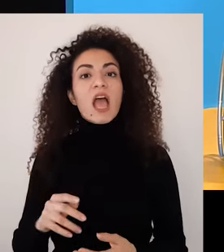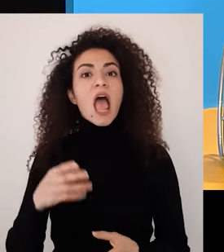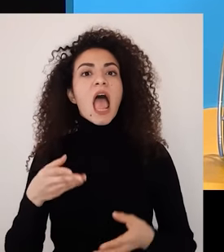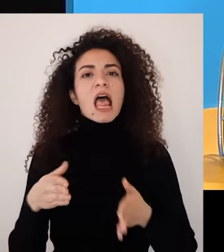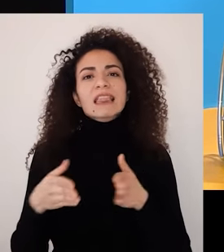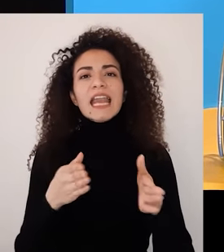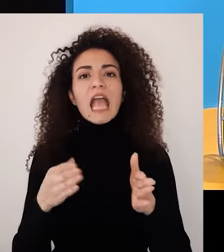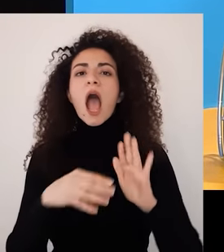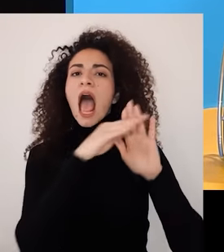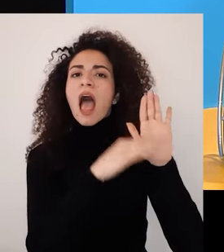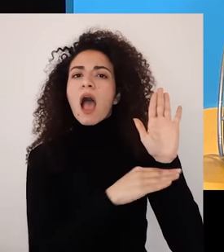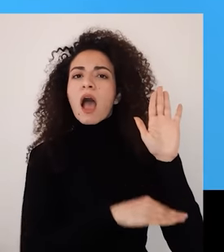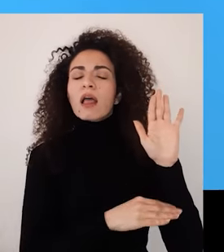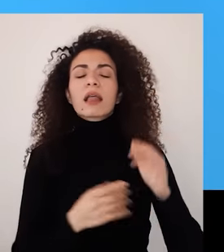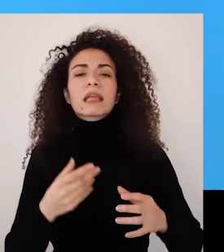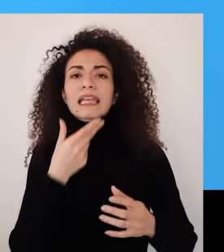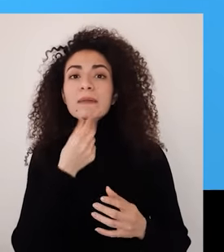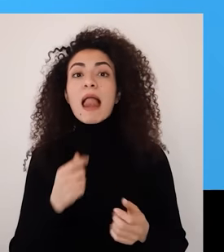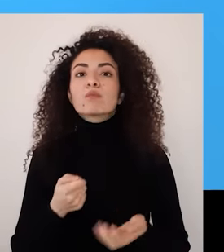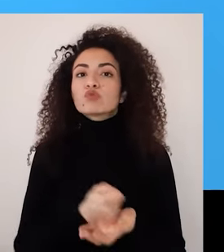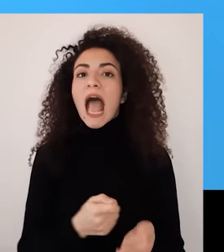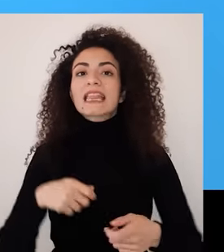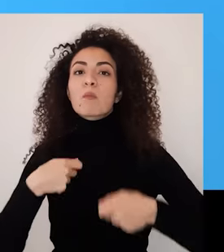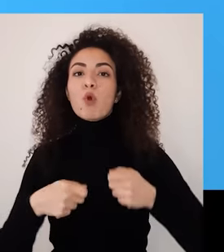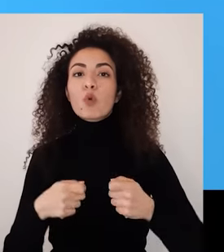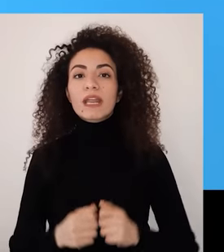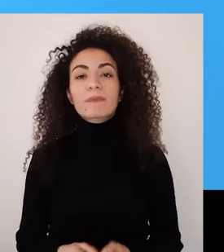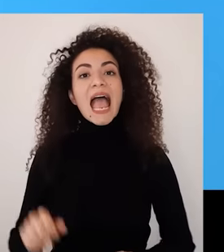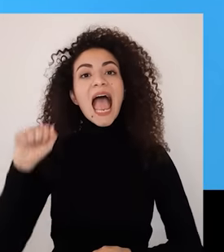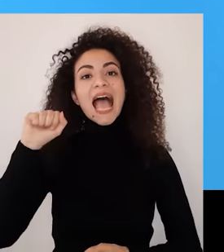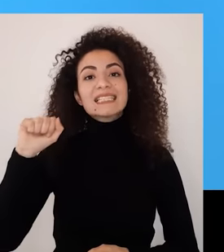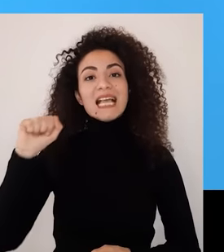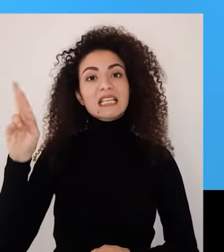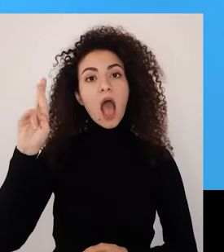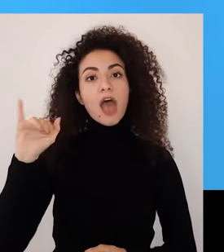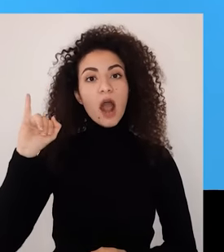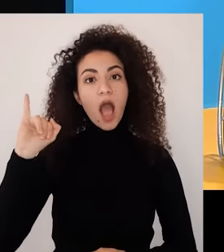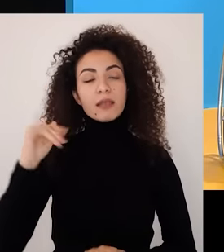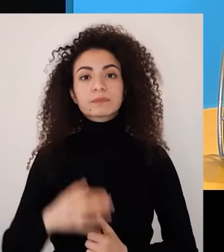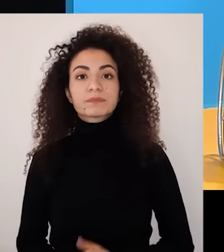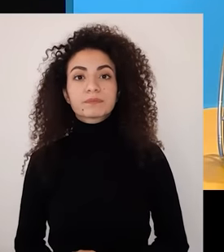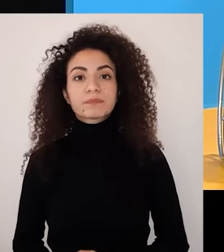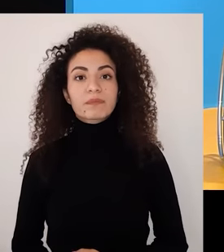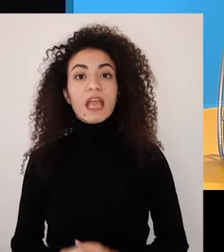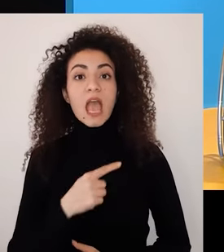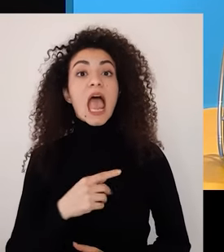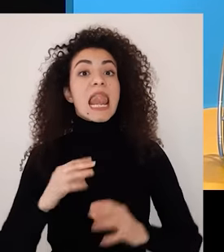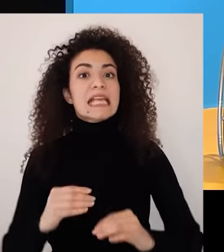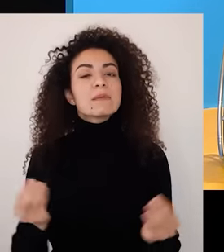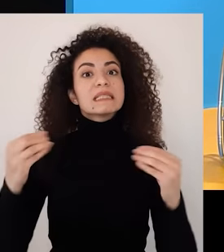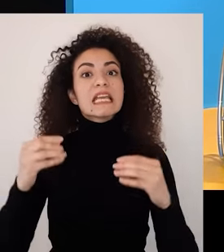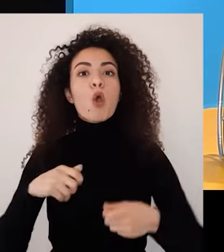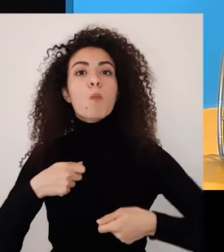أدوات لـ SSRI وقبل وصف هالحقيبة لابد من تعريف المرونة عن سماعك كلمة